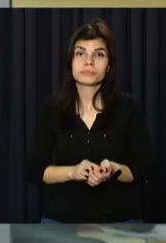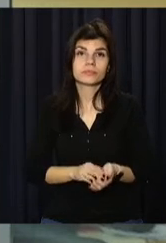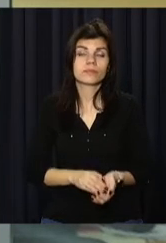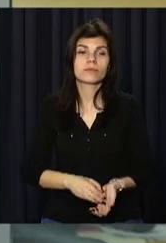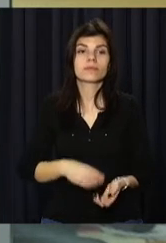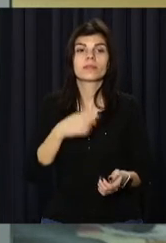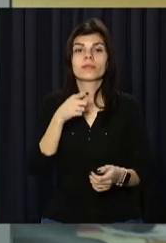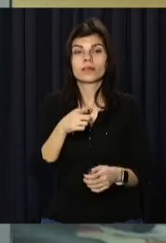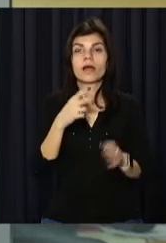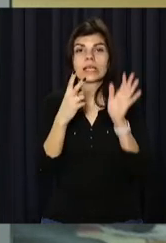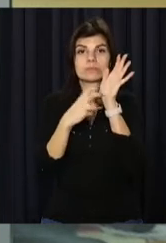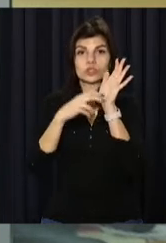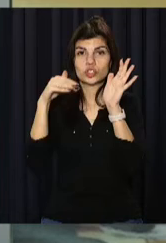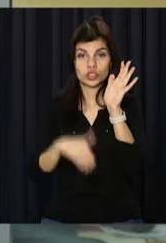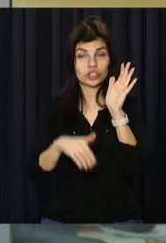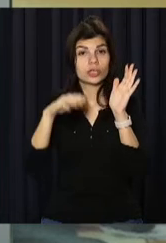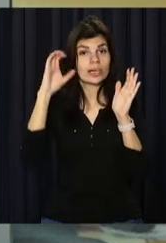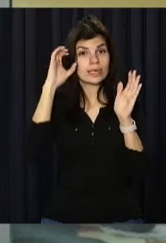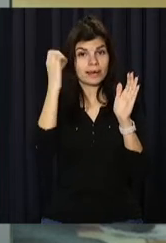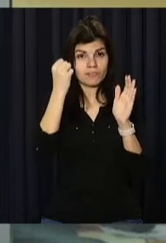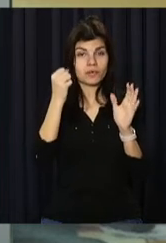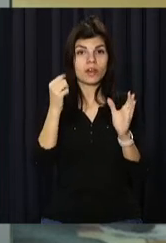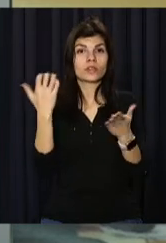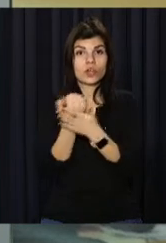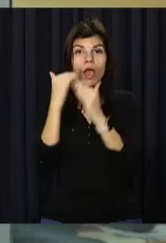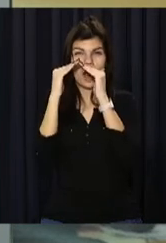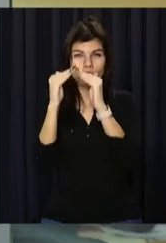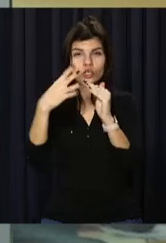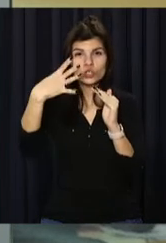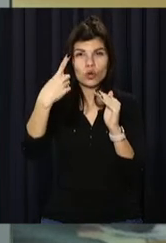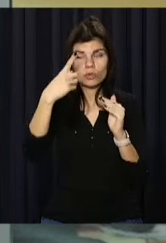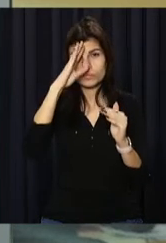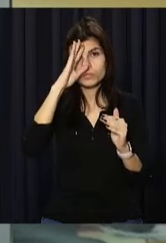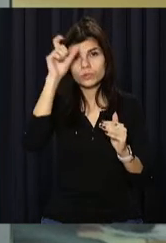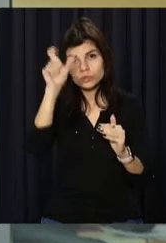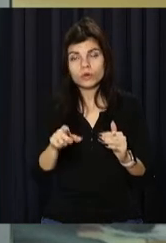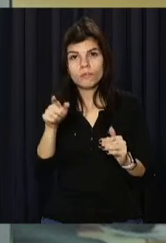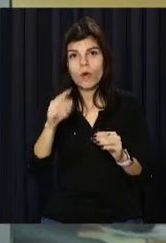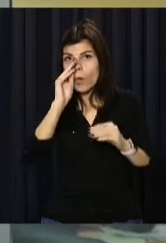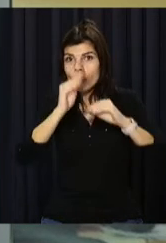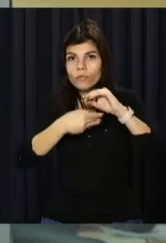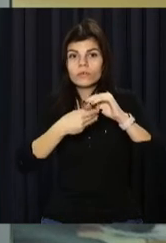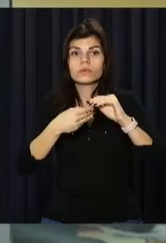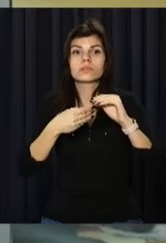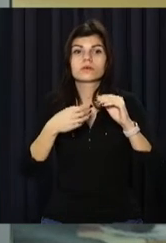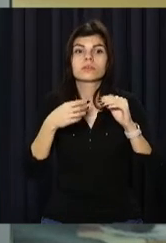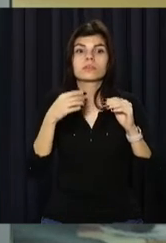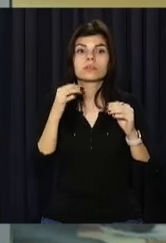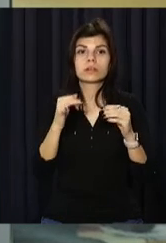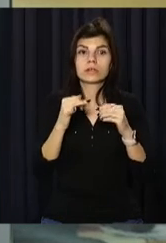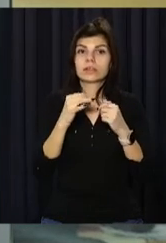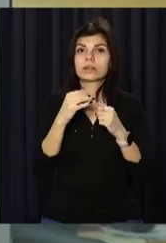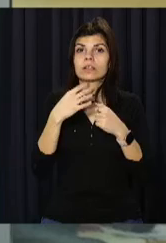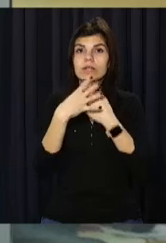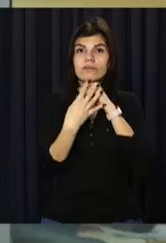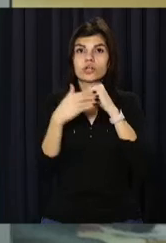тисяч гривень знайшли поліціянти Кривого Рогу. У власному гаражі 41-річний чоловік ховав і 19 тисяч безакцизних